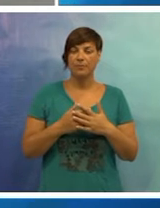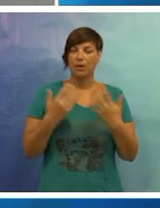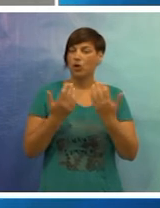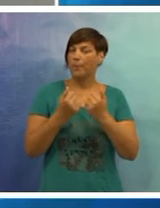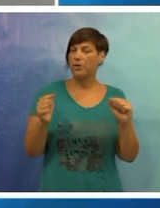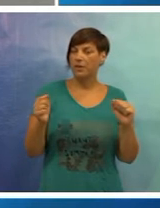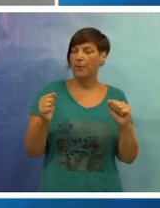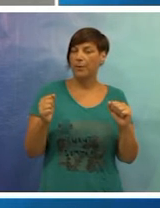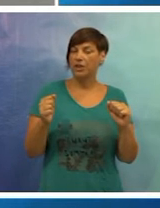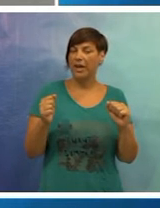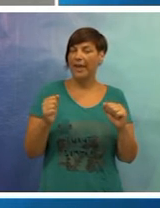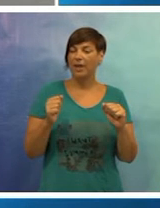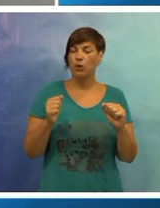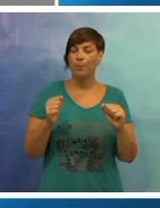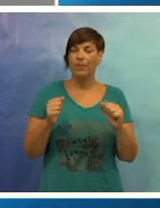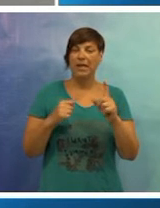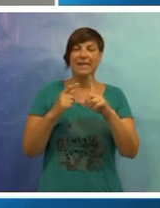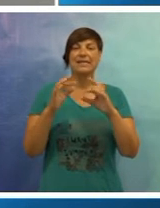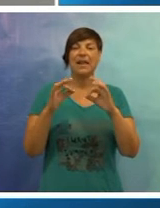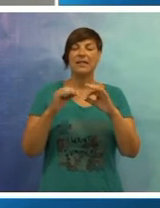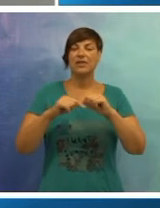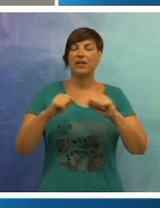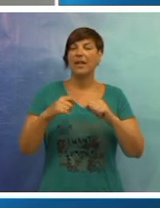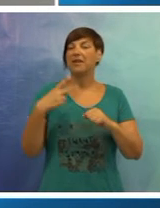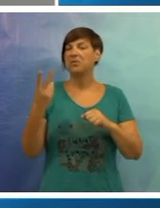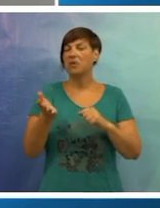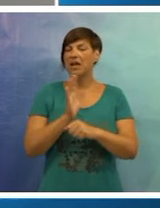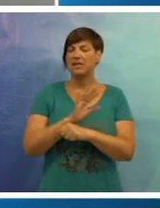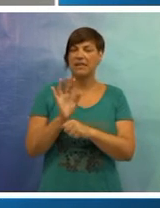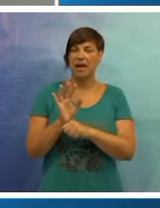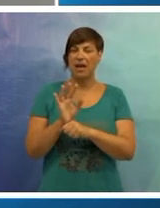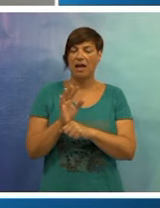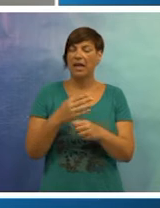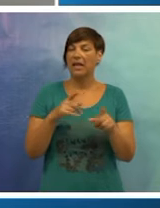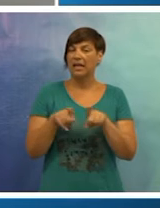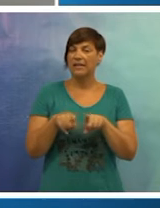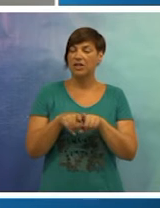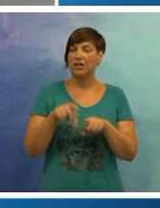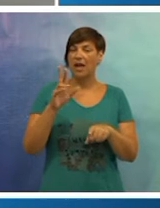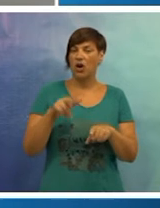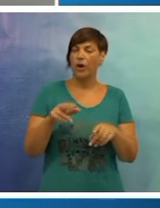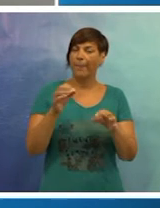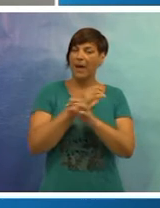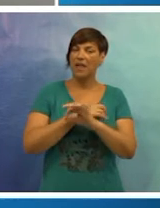tom oslobođenju izraelskog naroda. To je da je druga strana također imala svoje